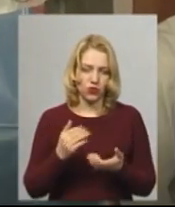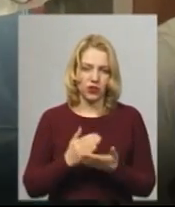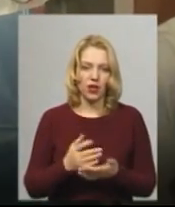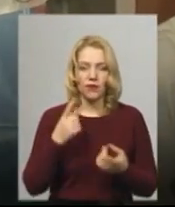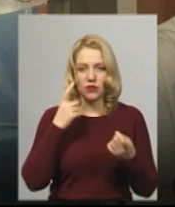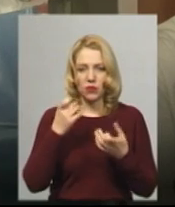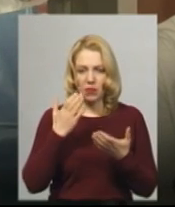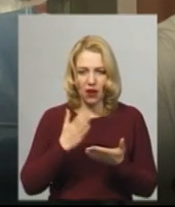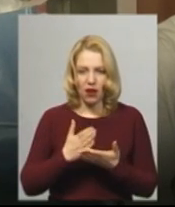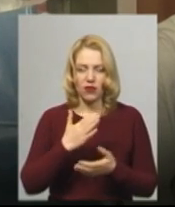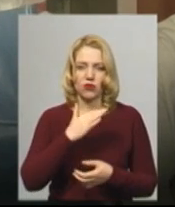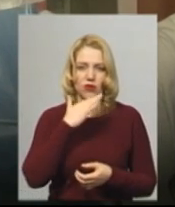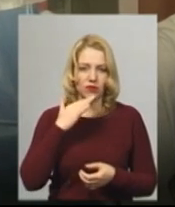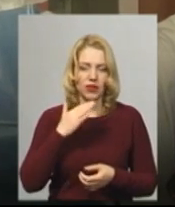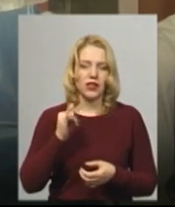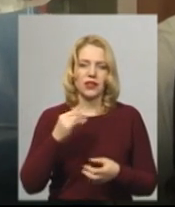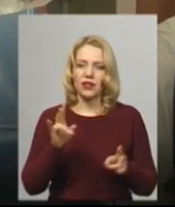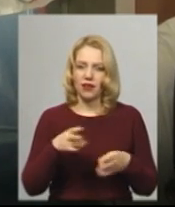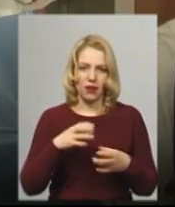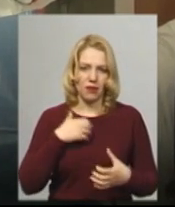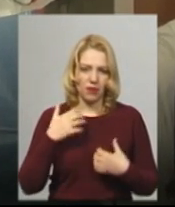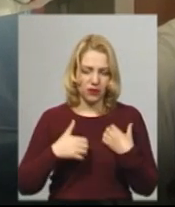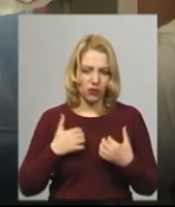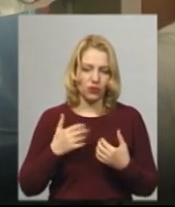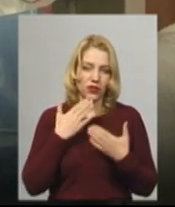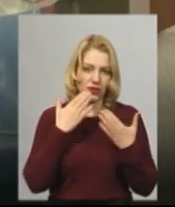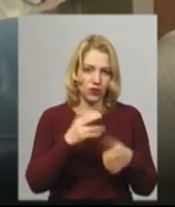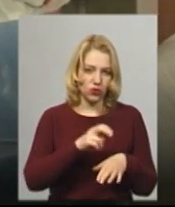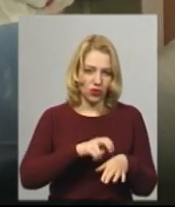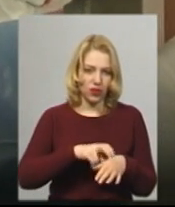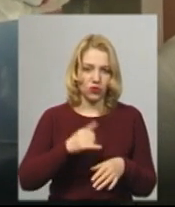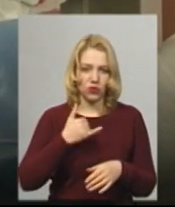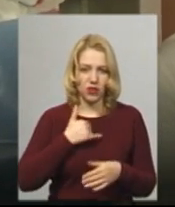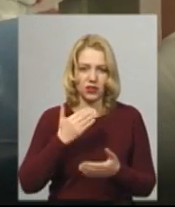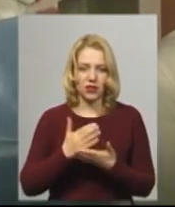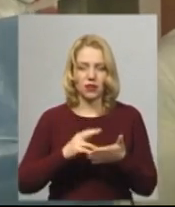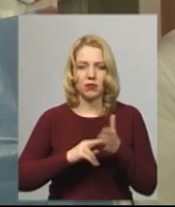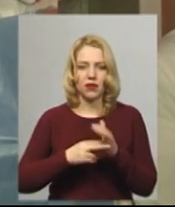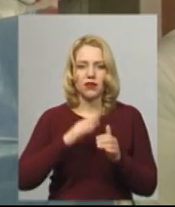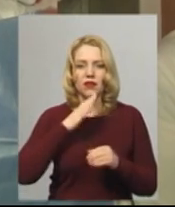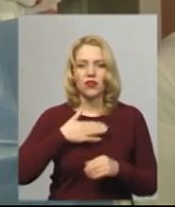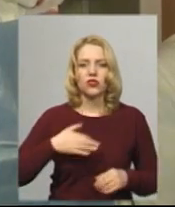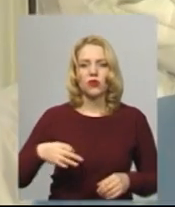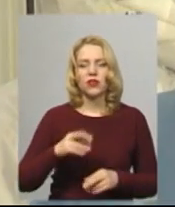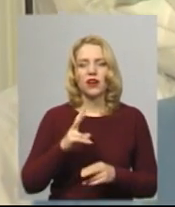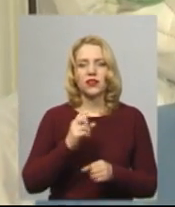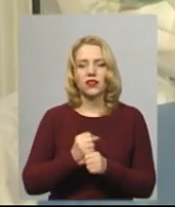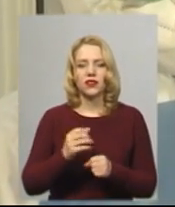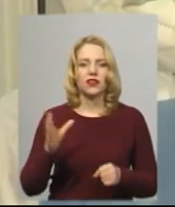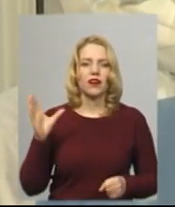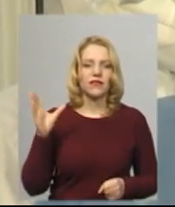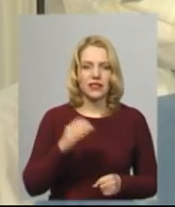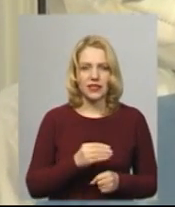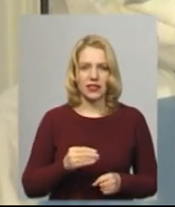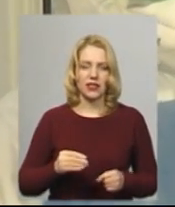треба панікувати, звернутися до лікаря, тому що в принципі всі наші, у нас є оперативний план по нашій області, як діяти на всіх етапах. Наш